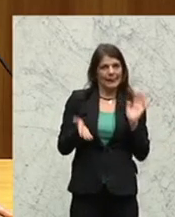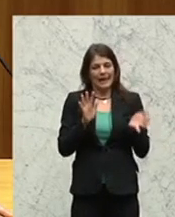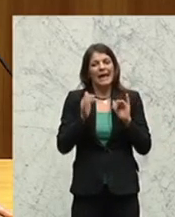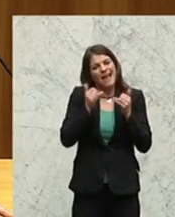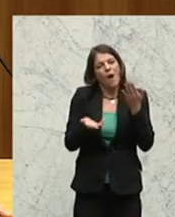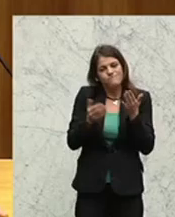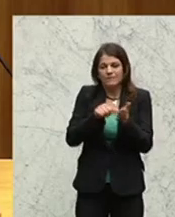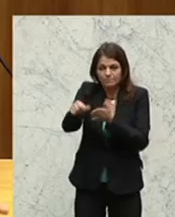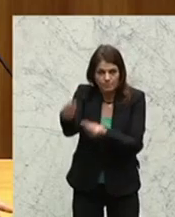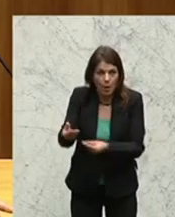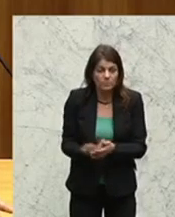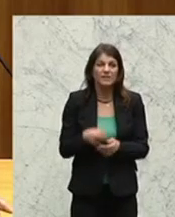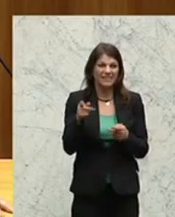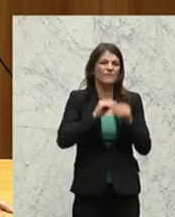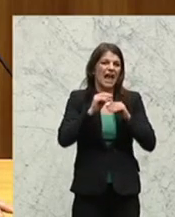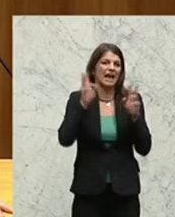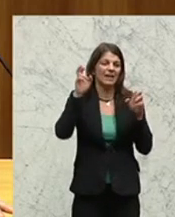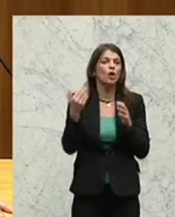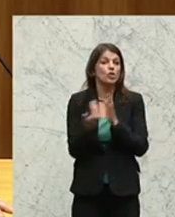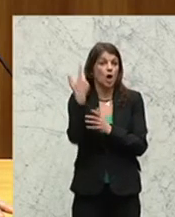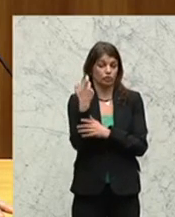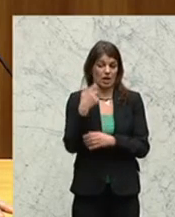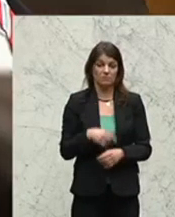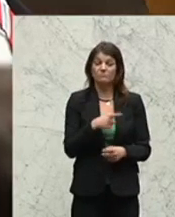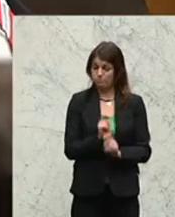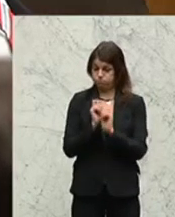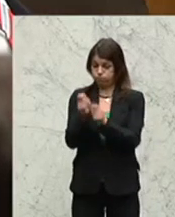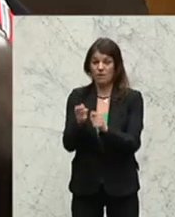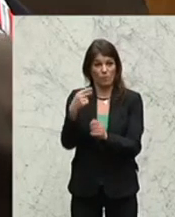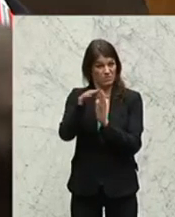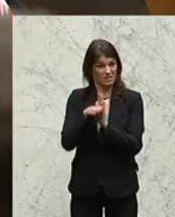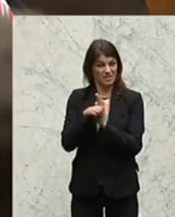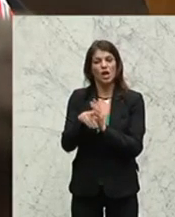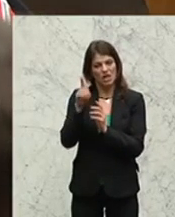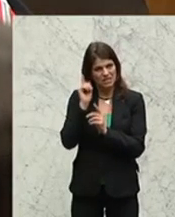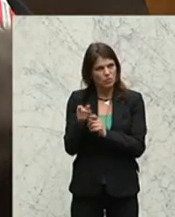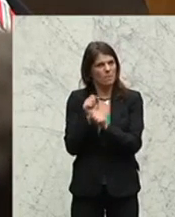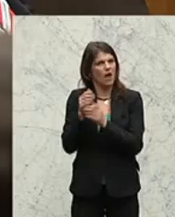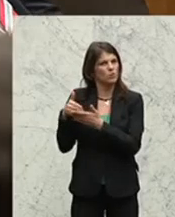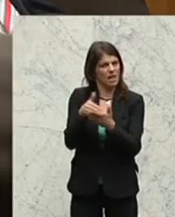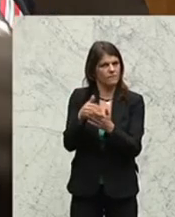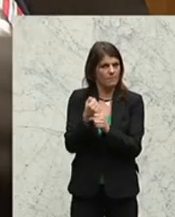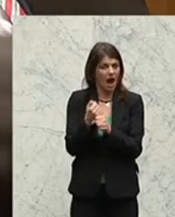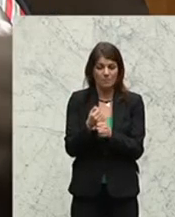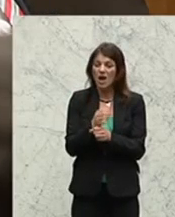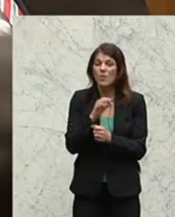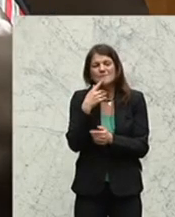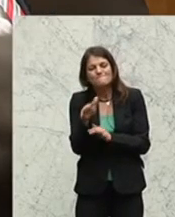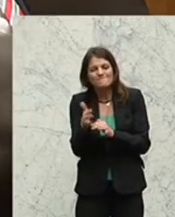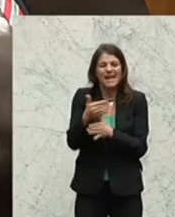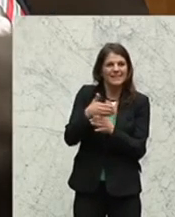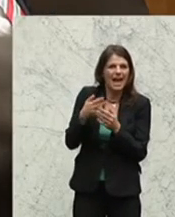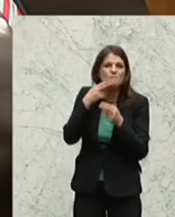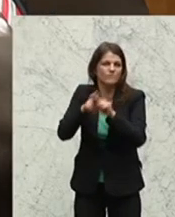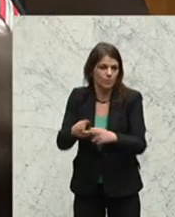erhält, ist Neustadt. Und Neustadt hat einen gesetzlichen Auftrag zur Bewährungshilfe, bekommt eine bedingte Finanzierungszusage, weiß also